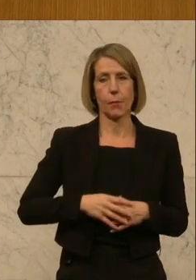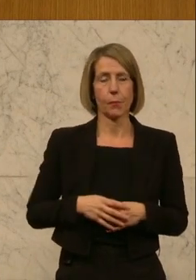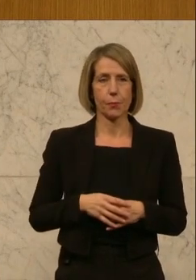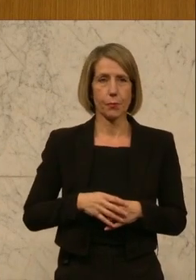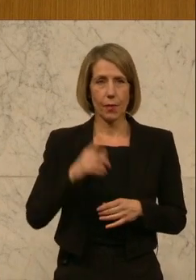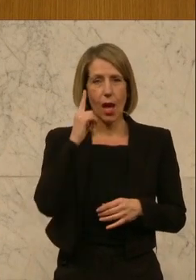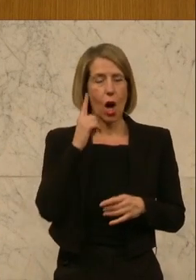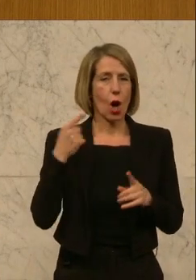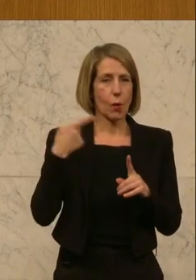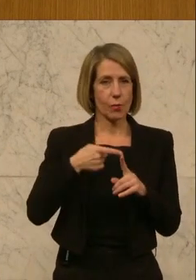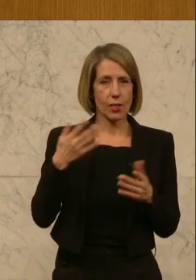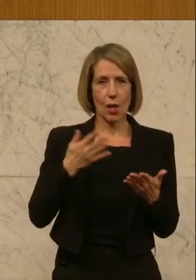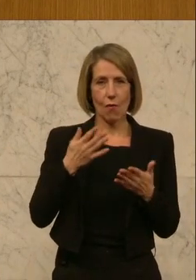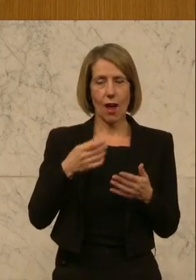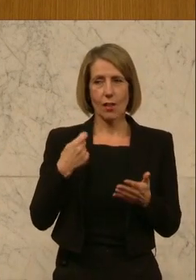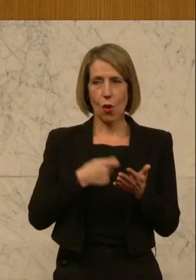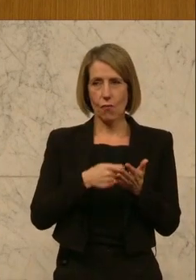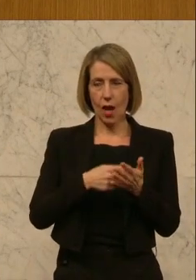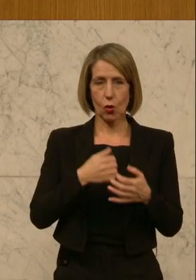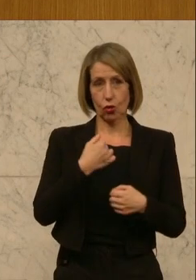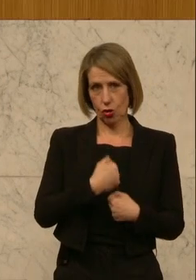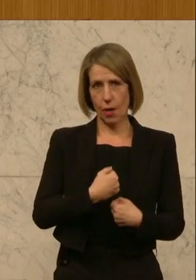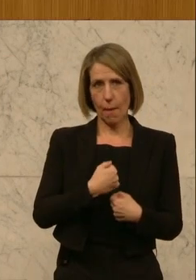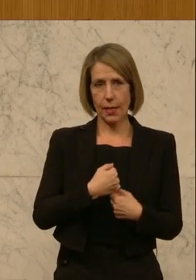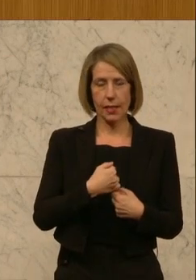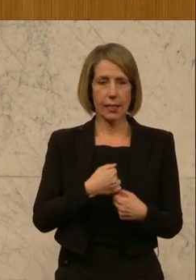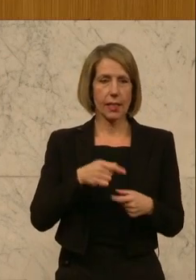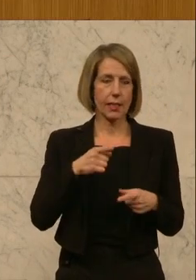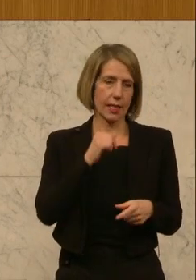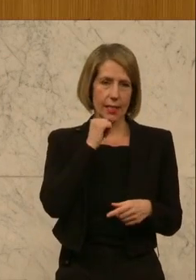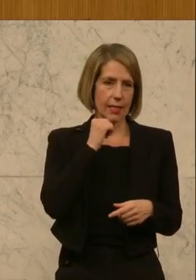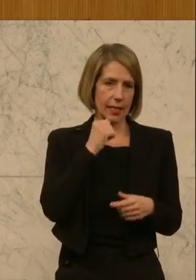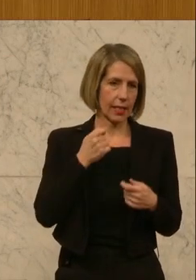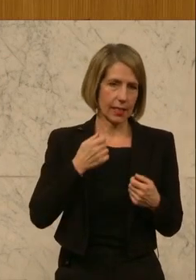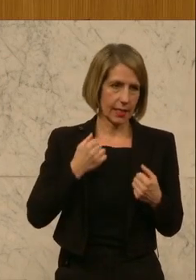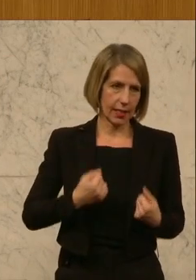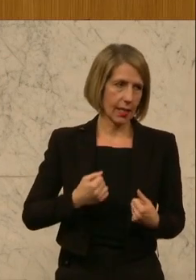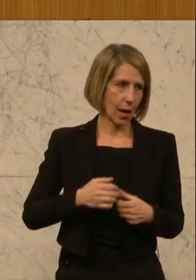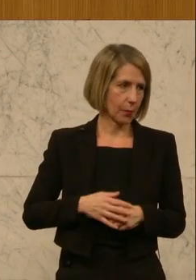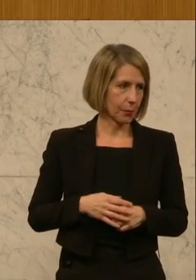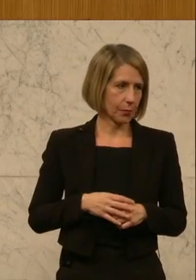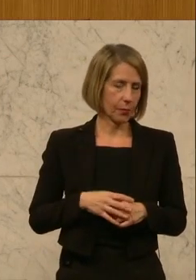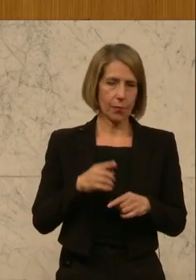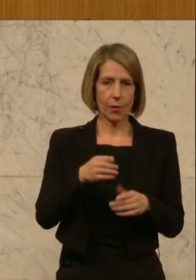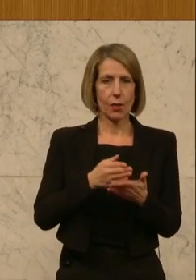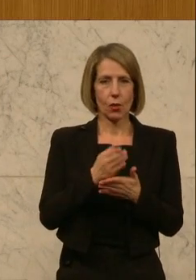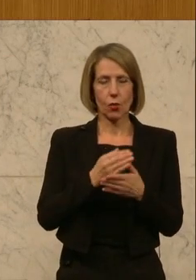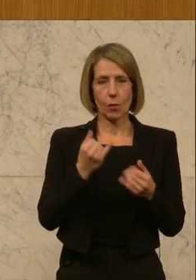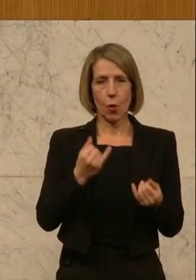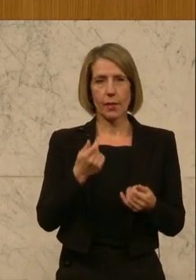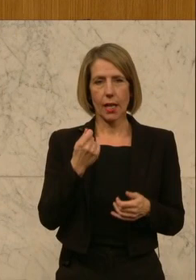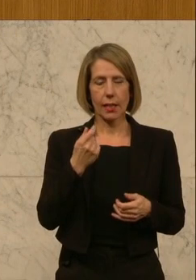der EZB, nämlich die Währungsstabilität, die ist ja offensichtlich nicht gewährleistet durch die momentane Geldpolitik bei den